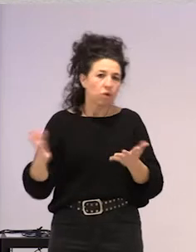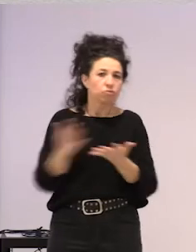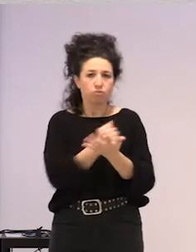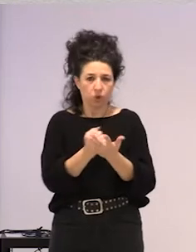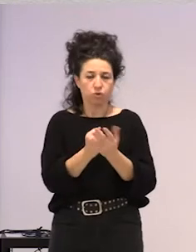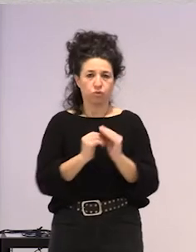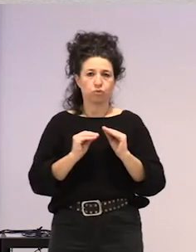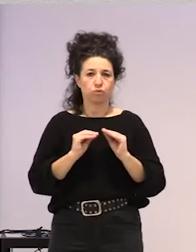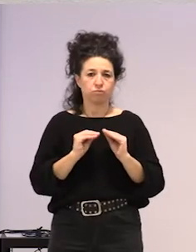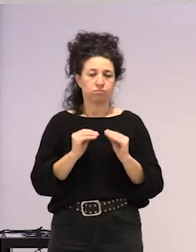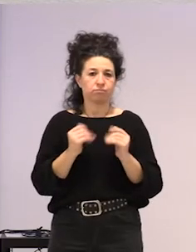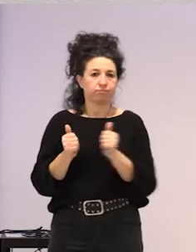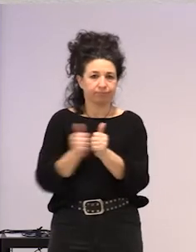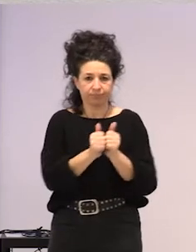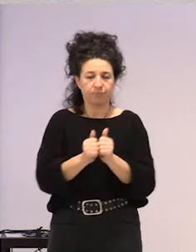Hau esan da,